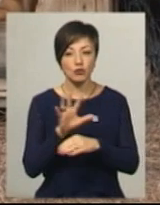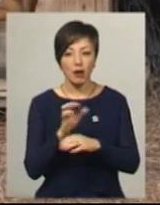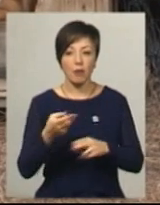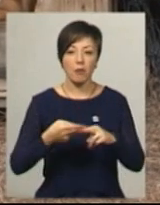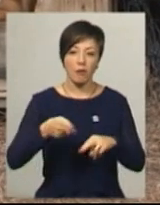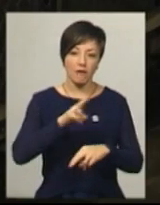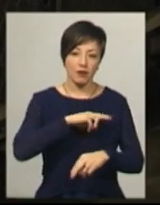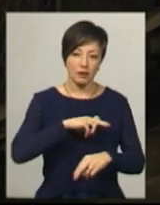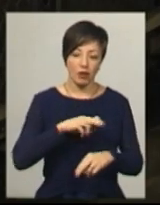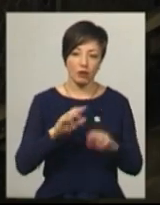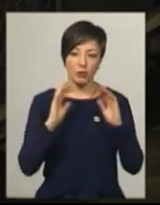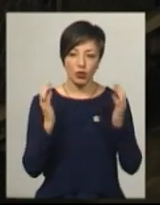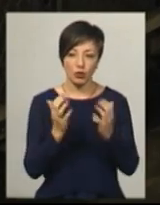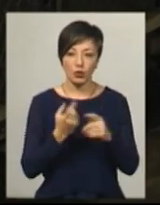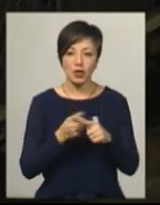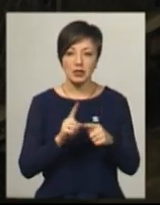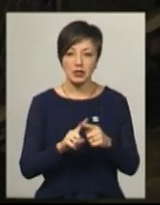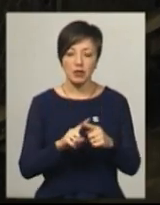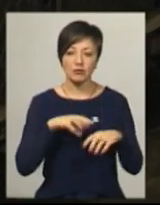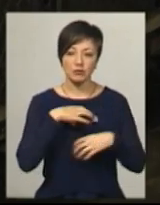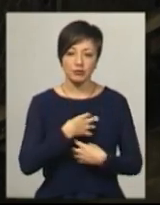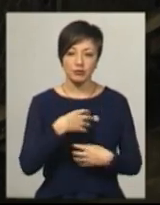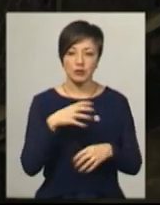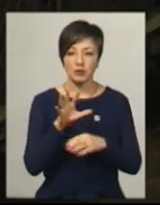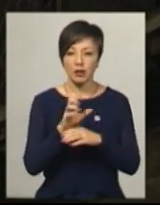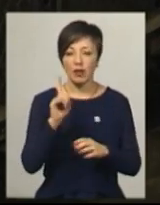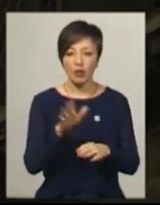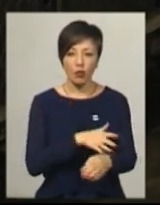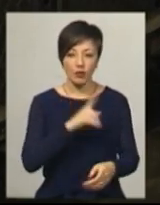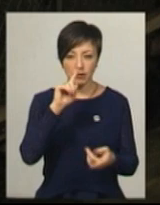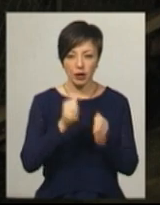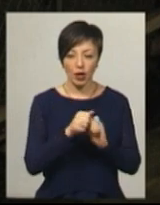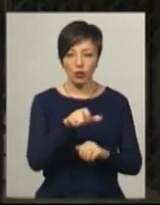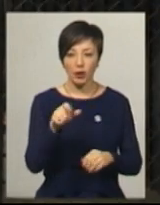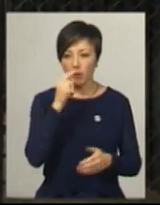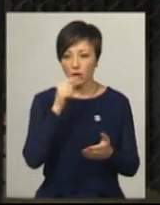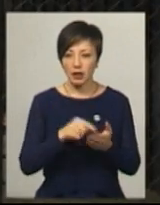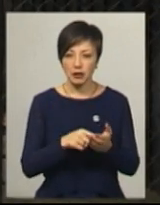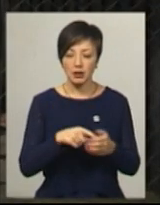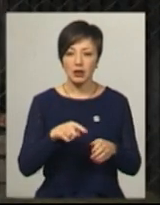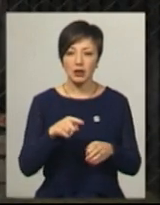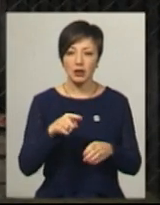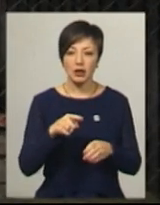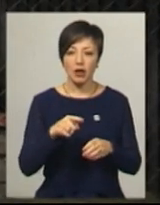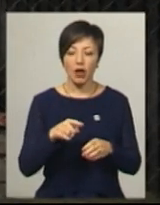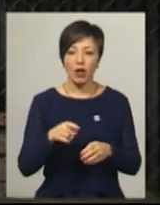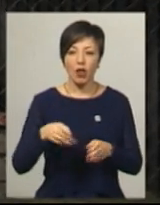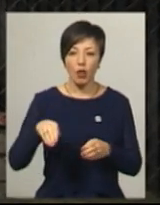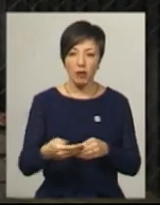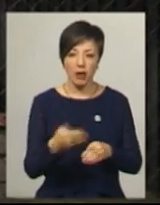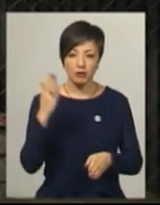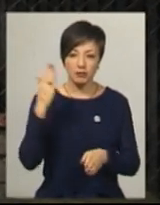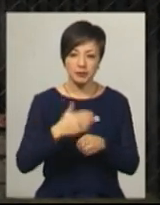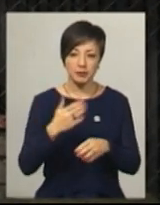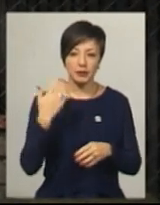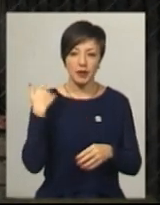повертають в притулок. А цей пес, який сумує в вольєрі, надовго запам'ятає людей. Він потрапив в притулок з перебитим лопатою-хребтом. Собаці